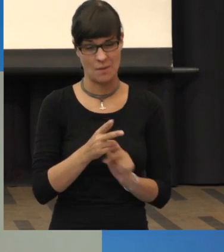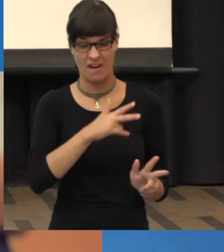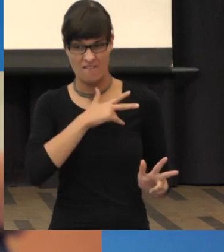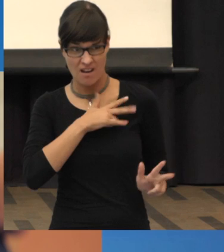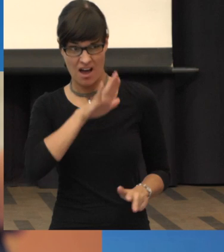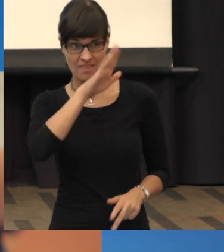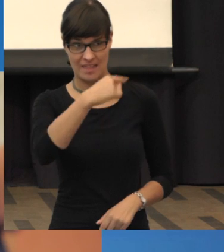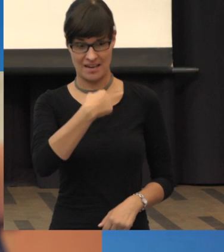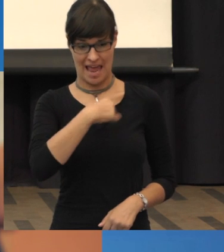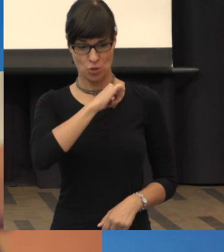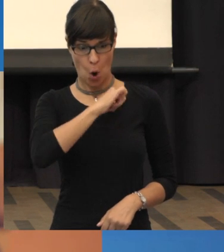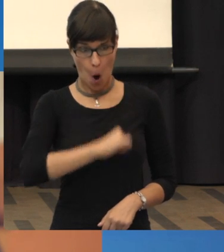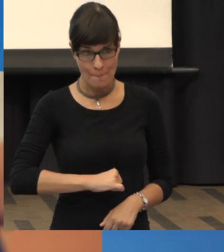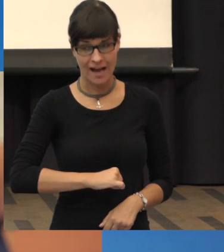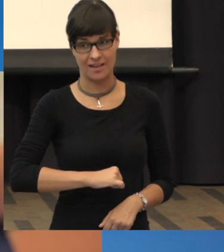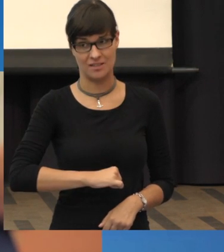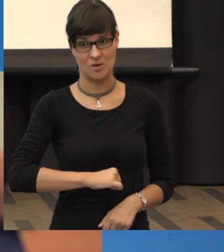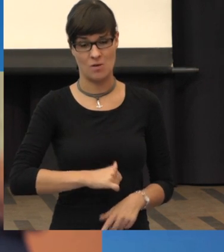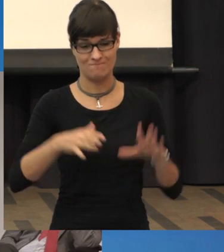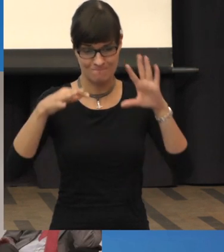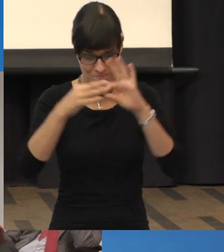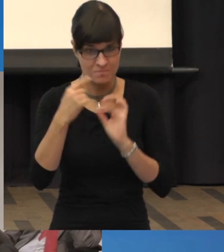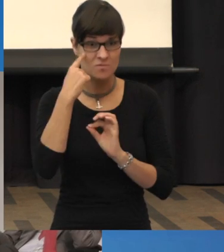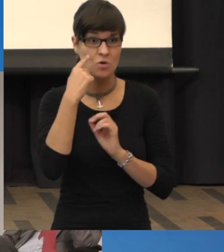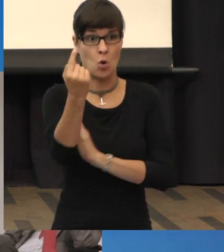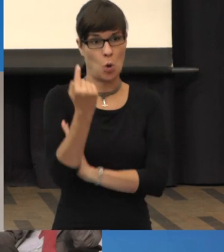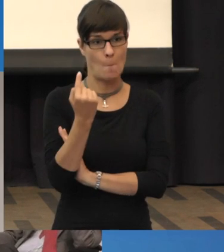jetzt diese Makuladegeneration verursacht hat.